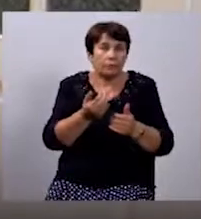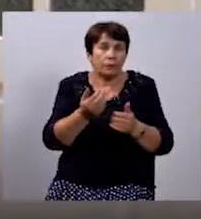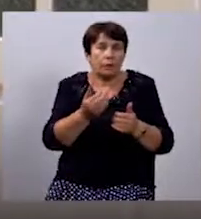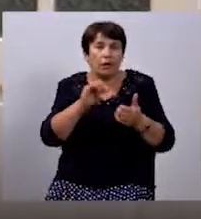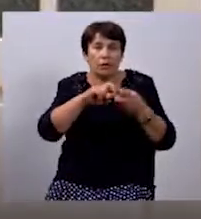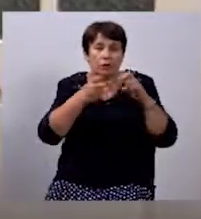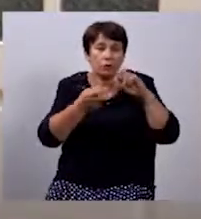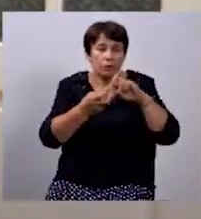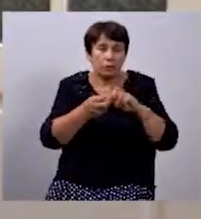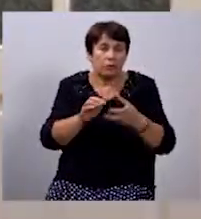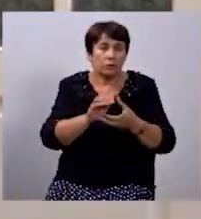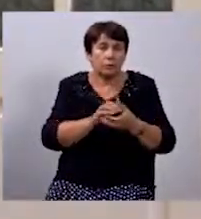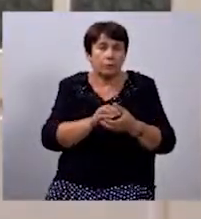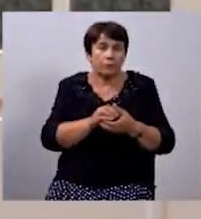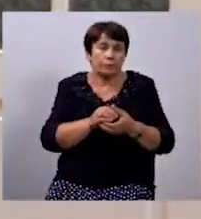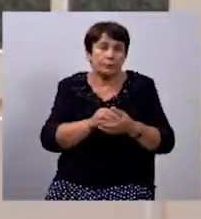-Франківськ.